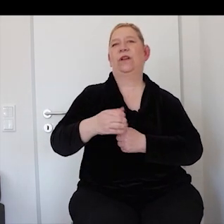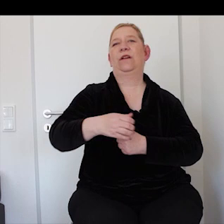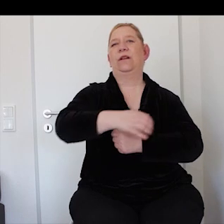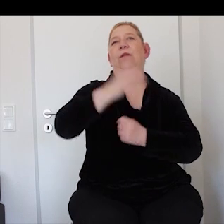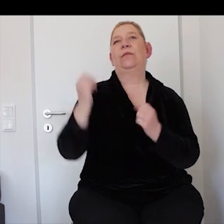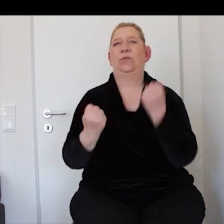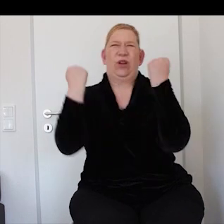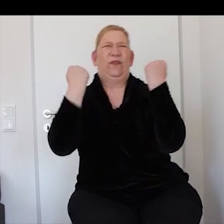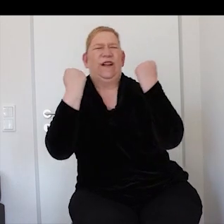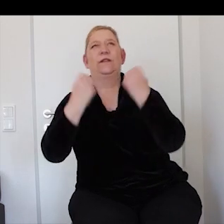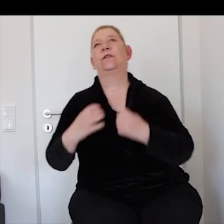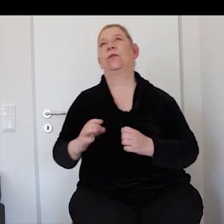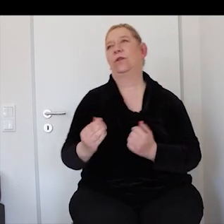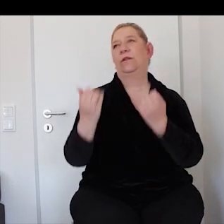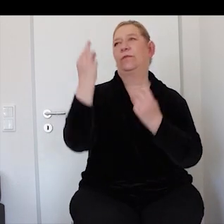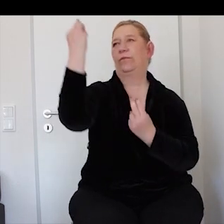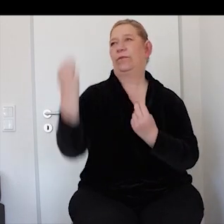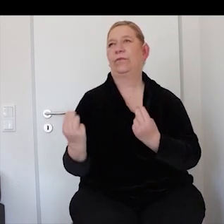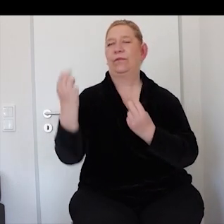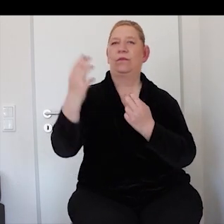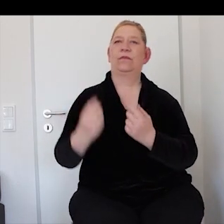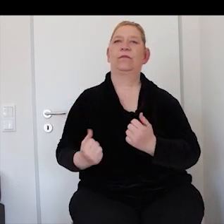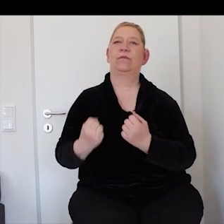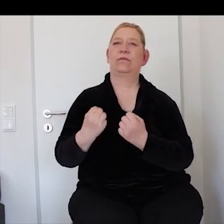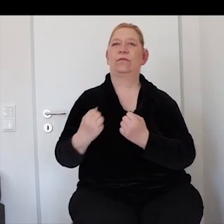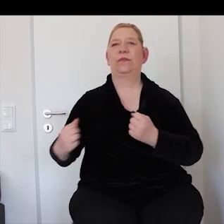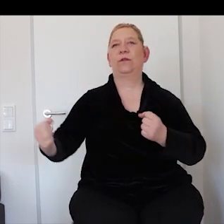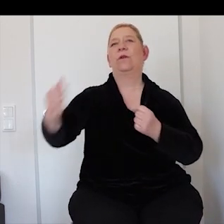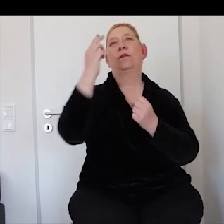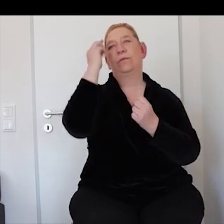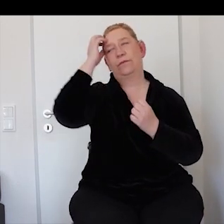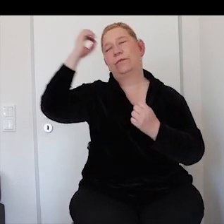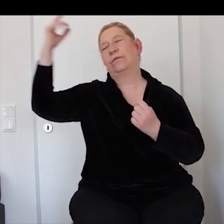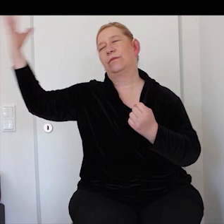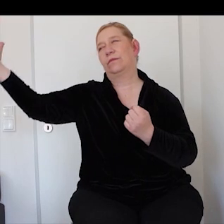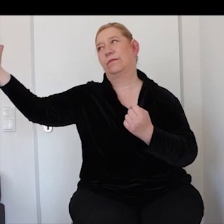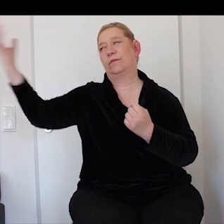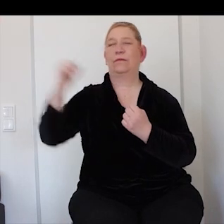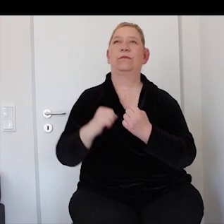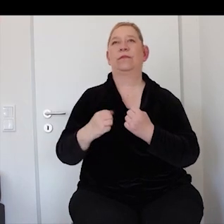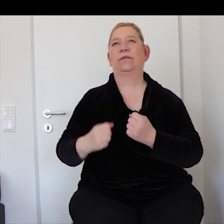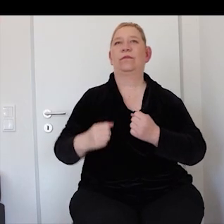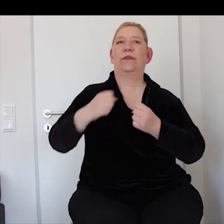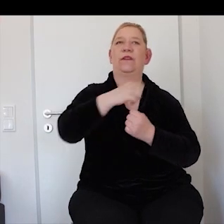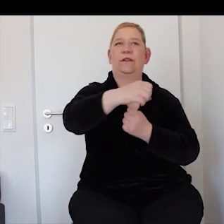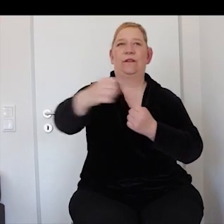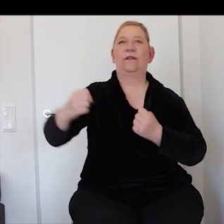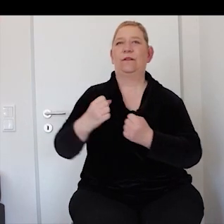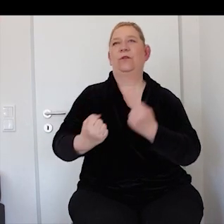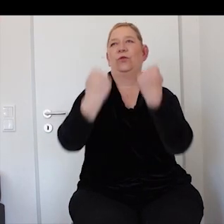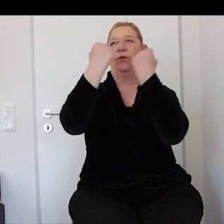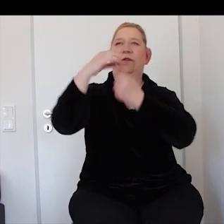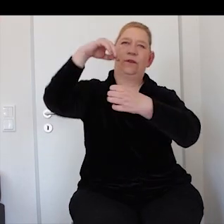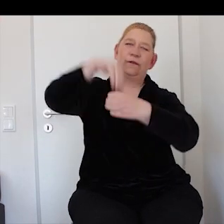Der Mensch braucht Feuer, der Mensch braucht Aktion Teilt mit uns diese Vision Wir brauchen alle